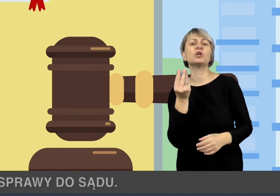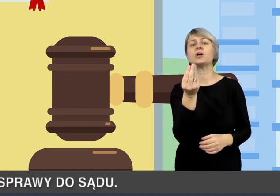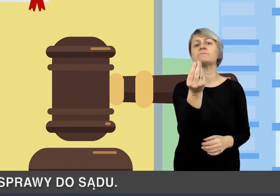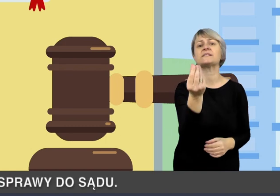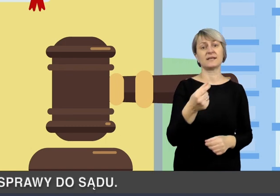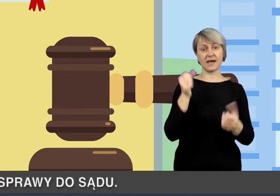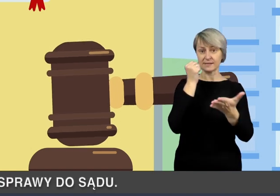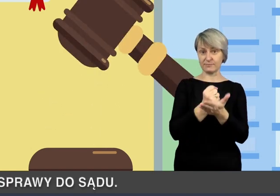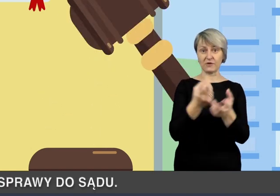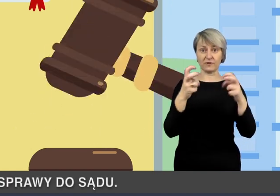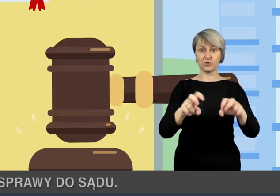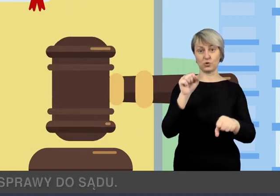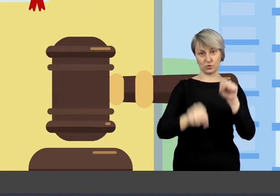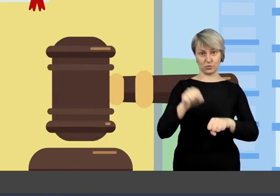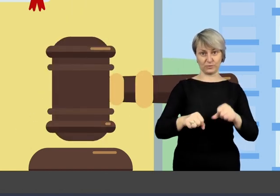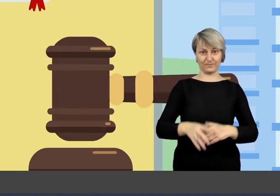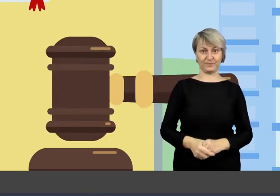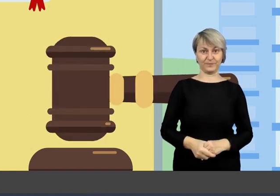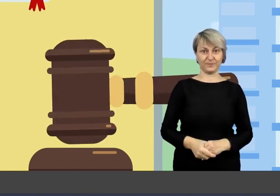kosztach skierowania sprawy do sądu.